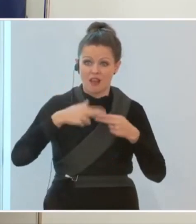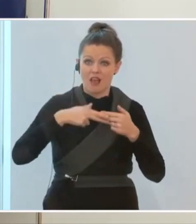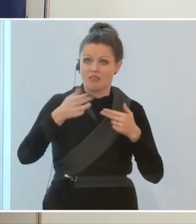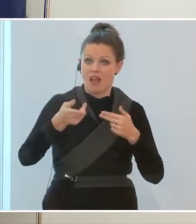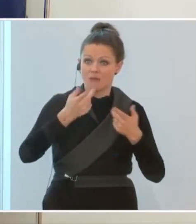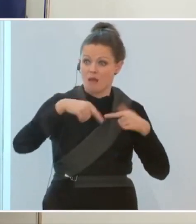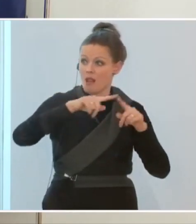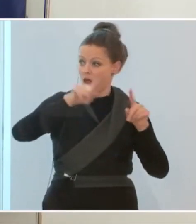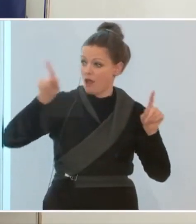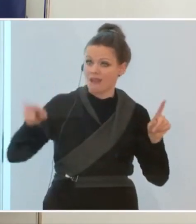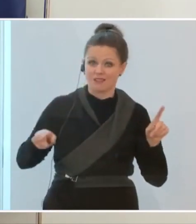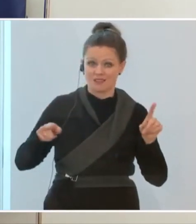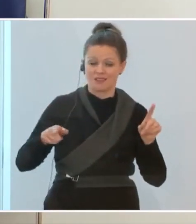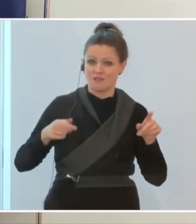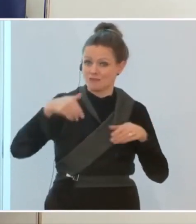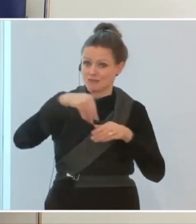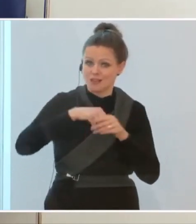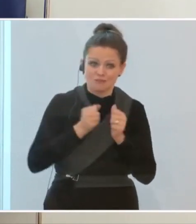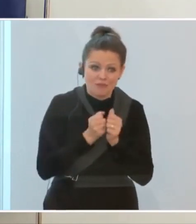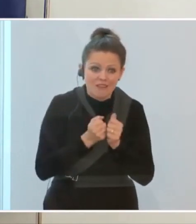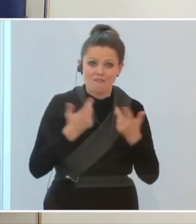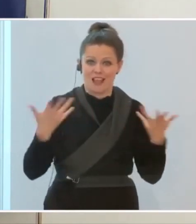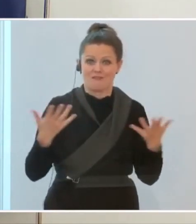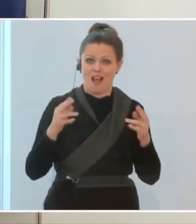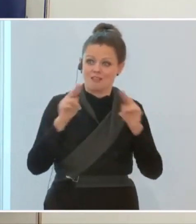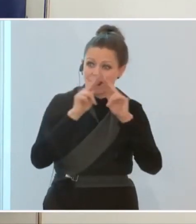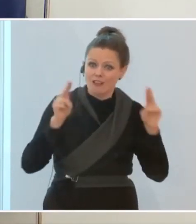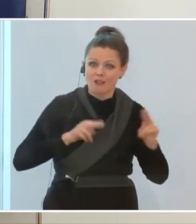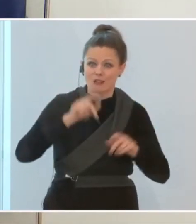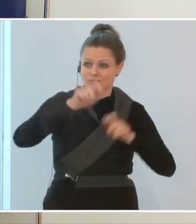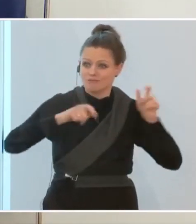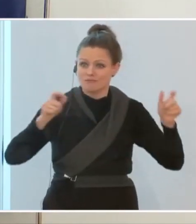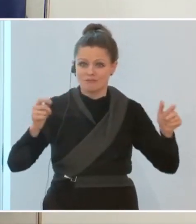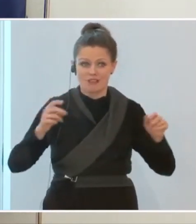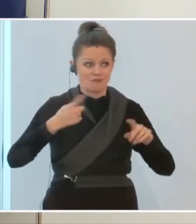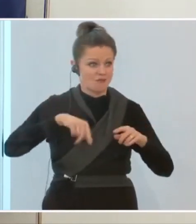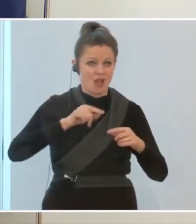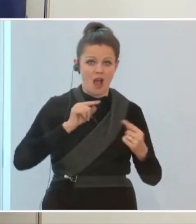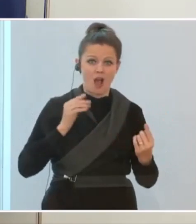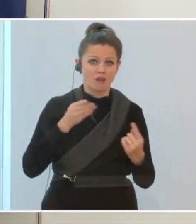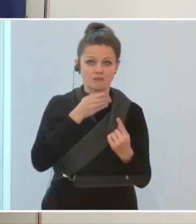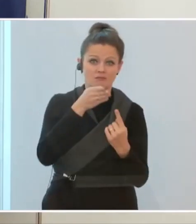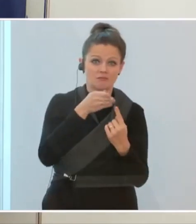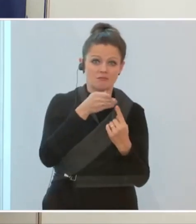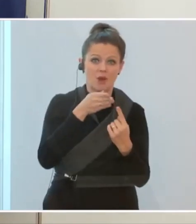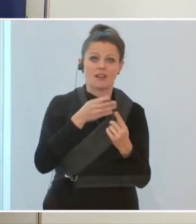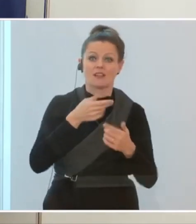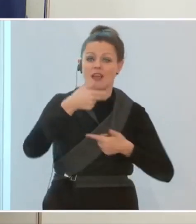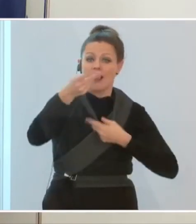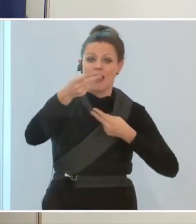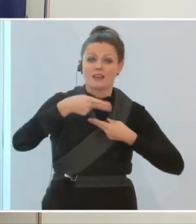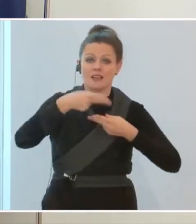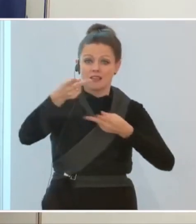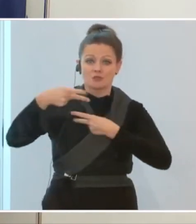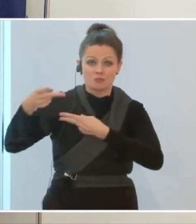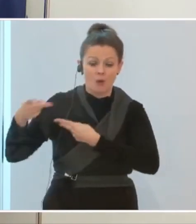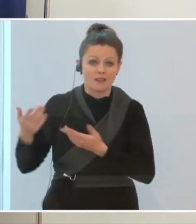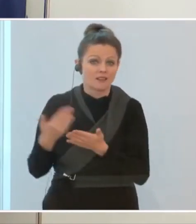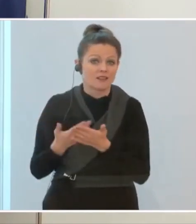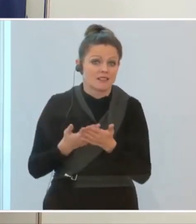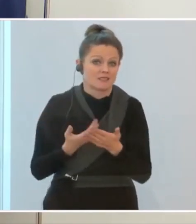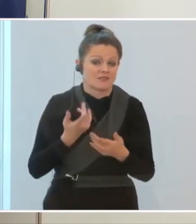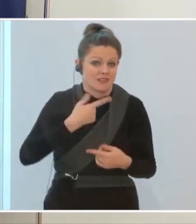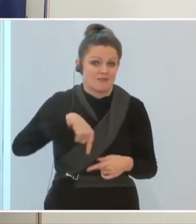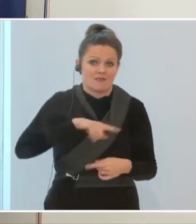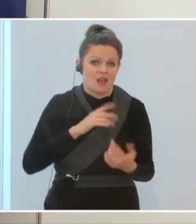internationales Land, wir sind ein sehr vielfältiges Land, wir sind ein exportorientiertes Land, all das trägt dazu bei, dass es bei uns